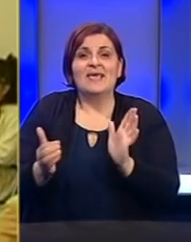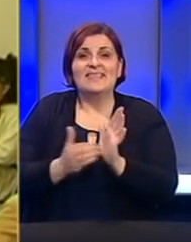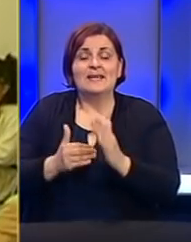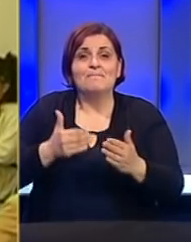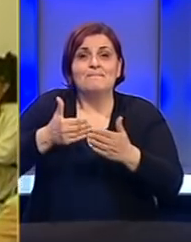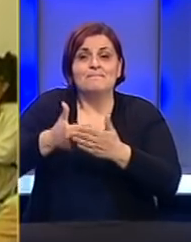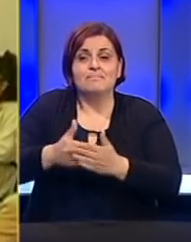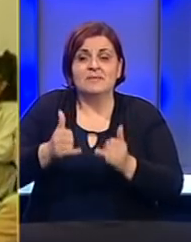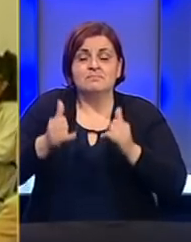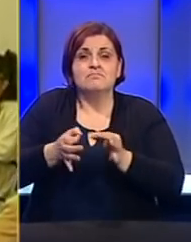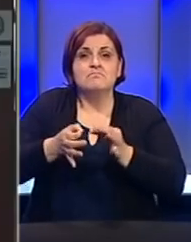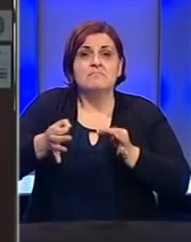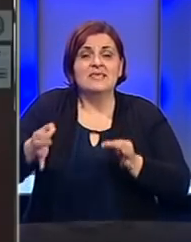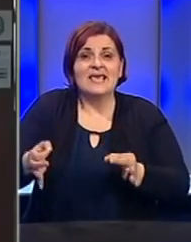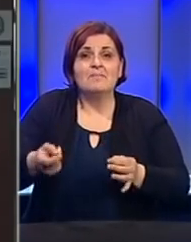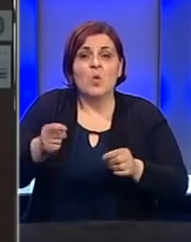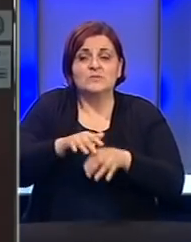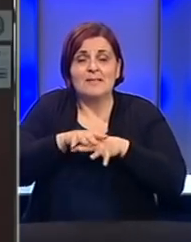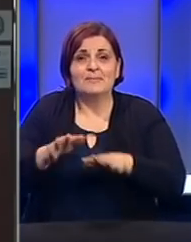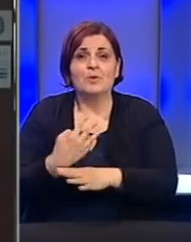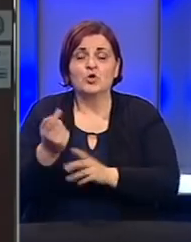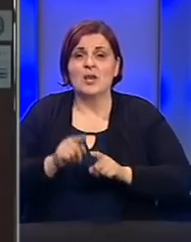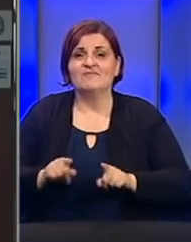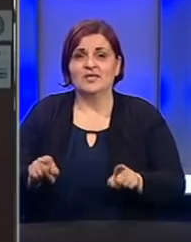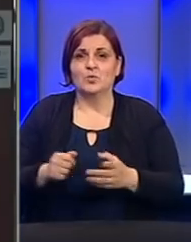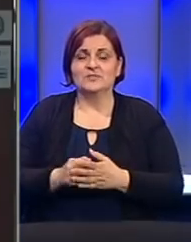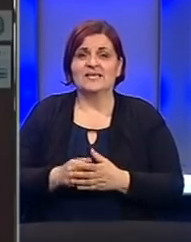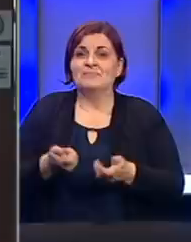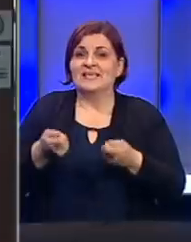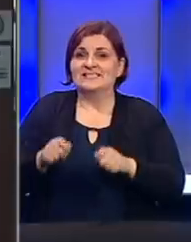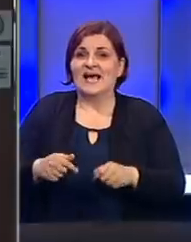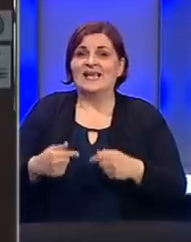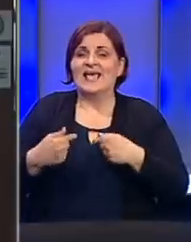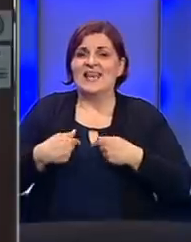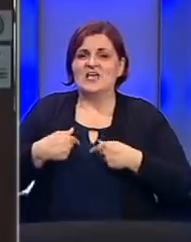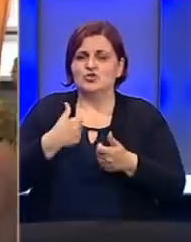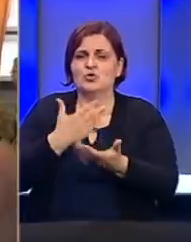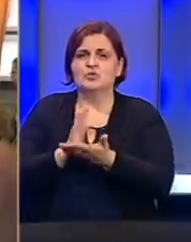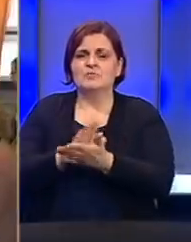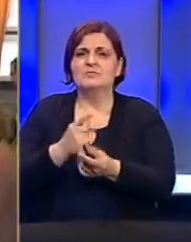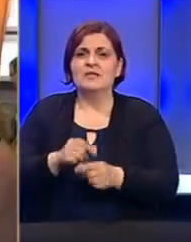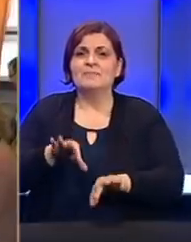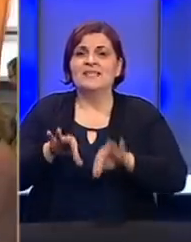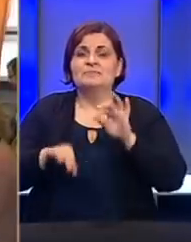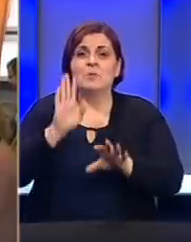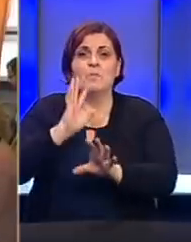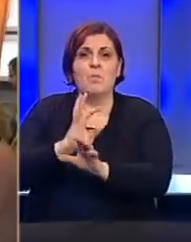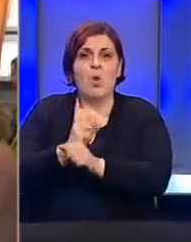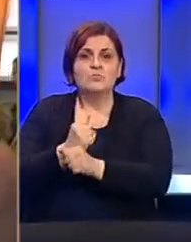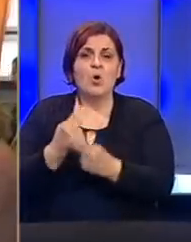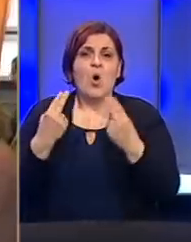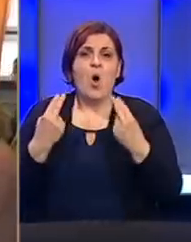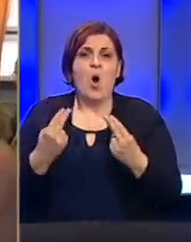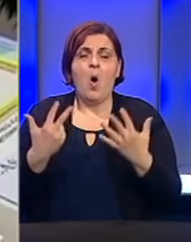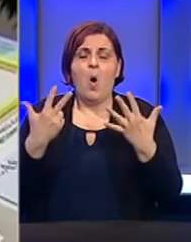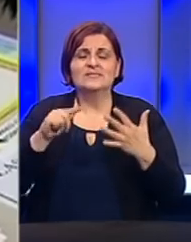prilagoditi aktualnim mjerama uslijed pandemije koronavirusa, zaključak je naših sagovornika. Izbori BiH koštaju